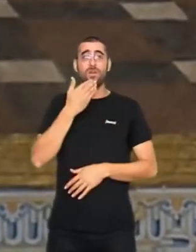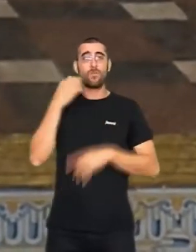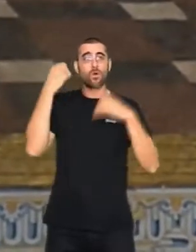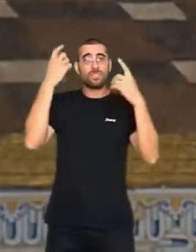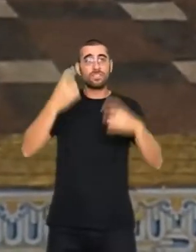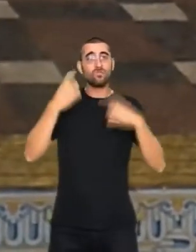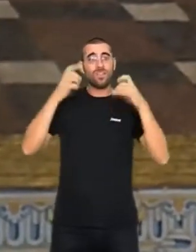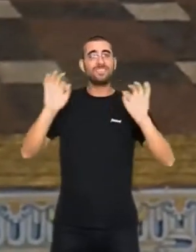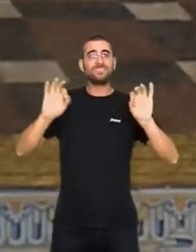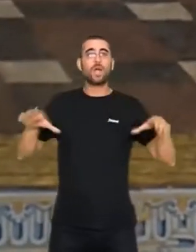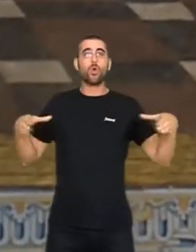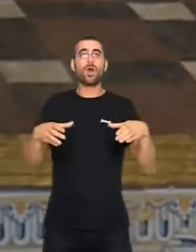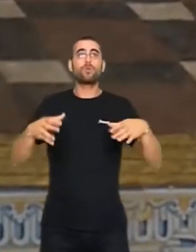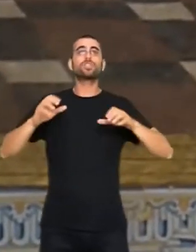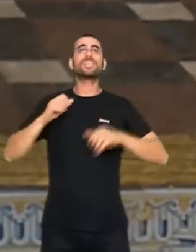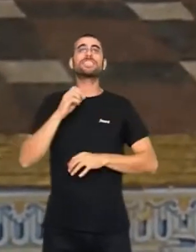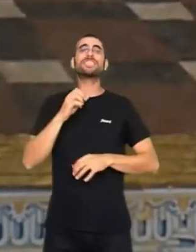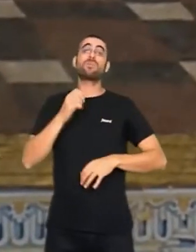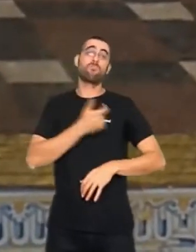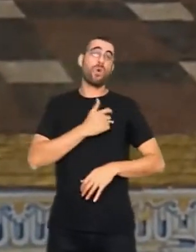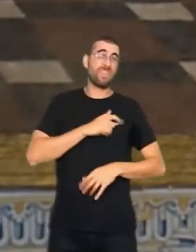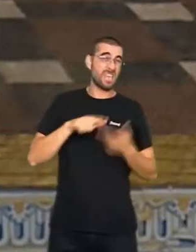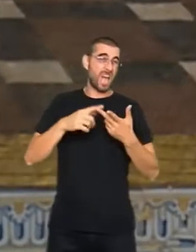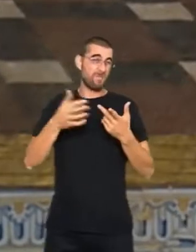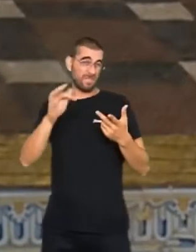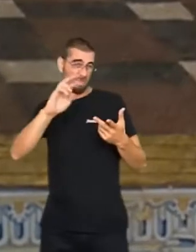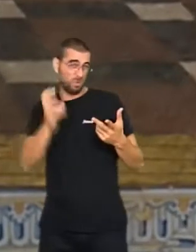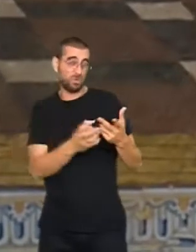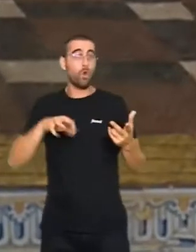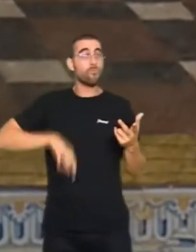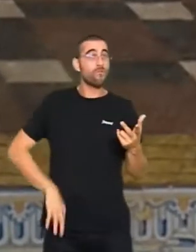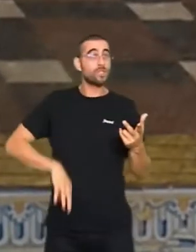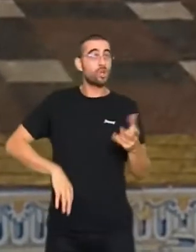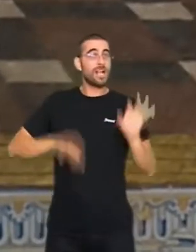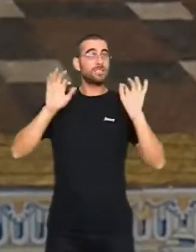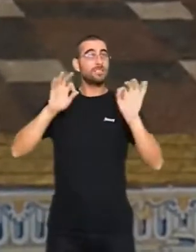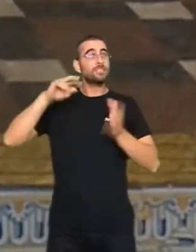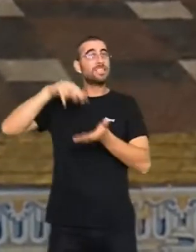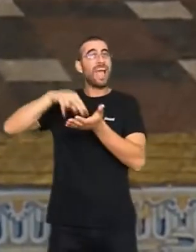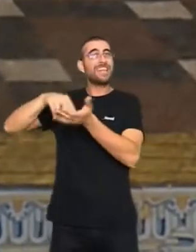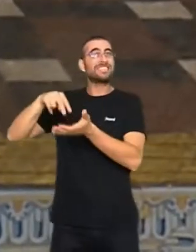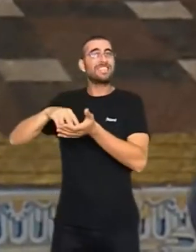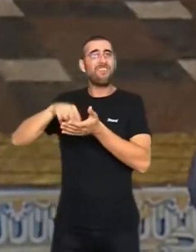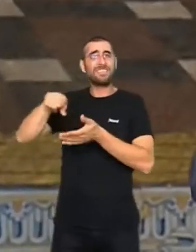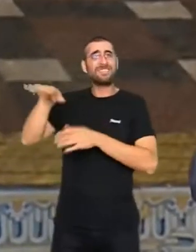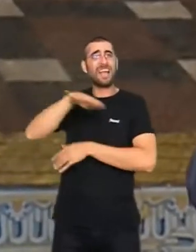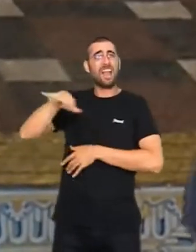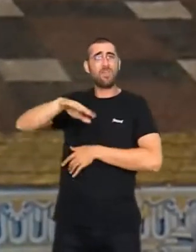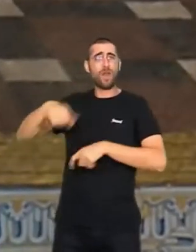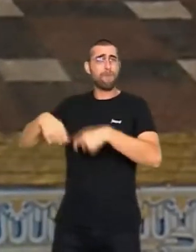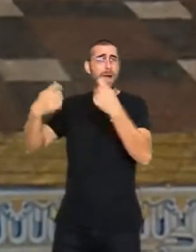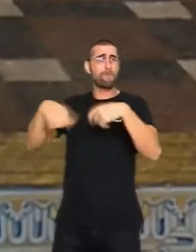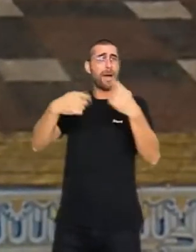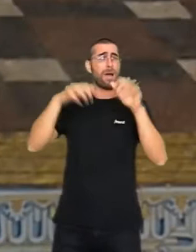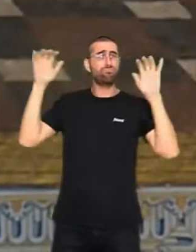forces i cossos de seguretat, i tots els professionals i voluntaris que han estat presents en els llocs més colpejats per l